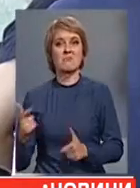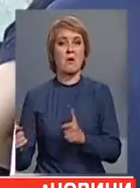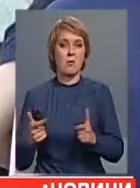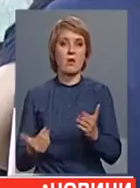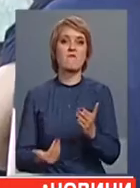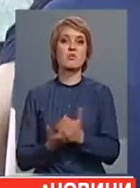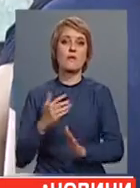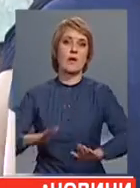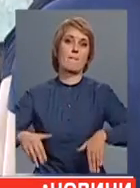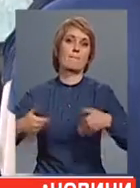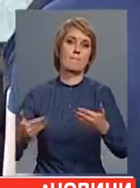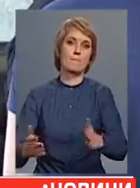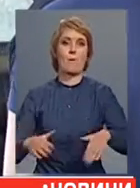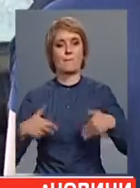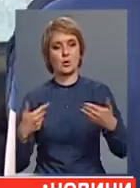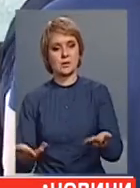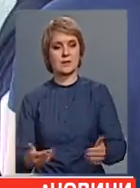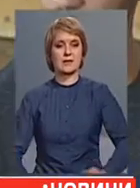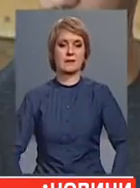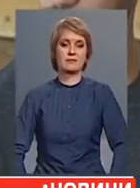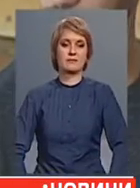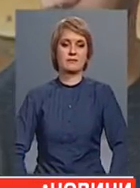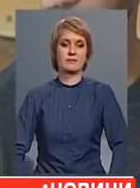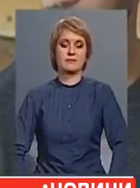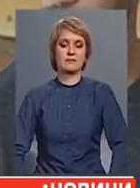пропозицій. Марина Ансіфорова, Олександр Самойлов, новини на Першому.